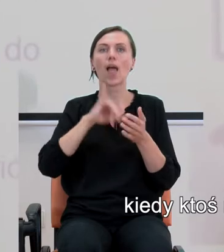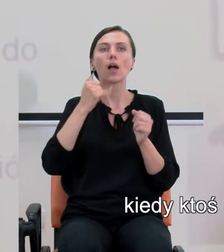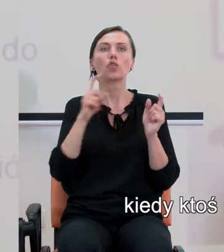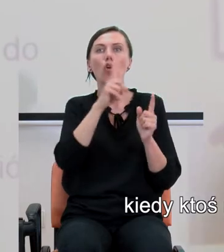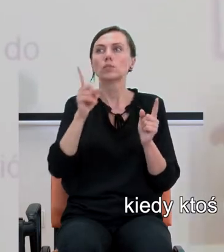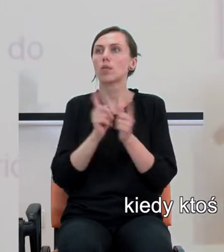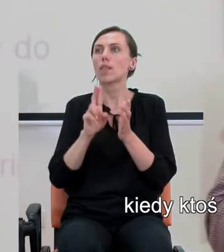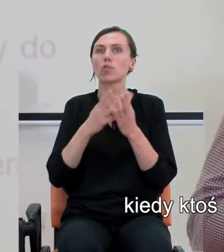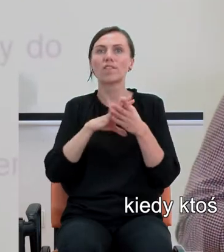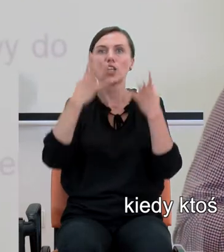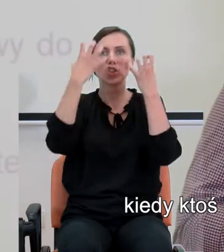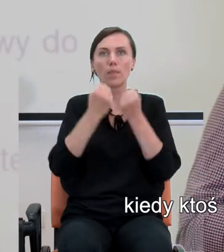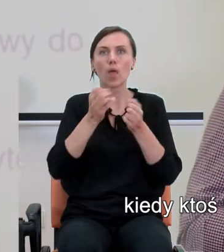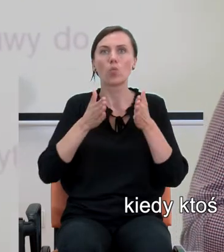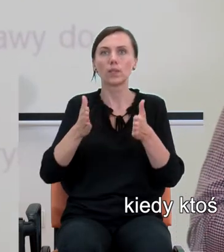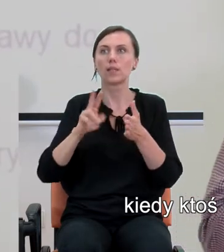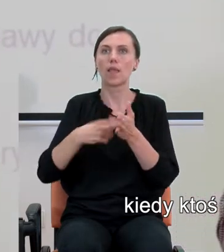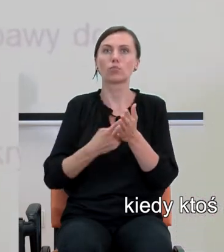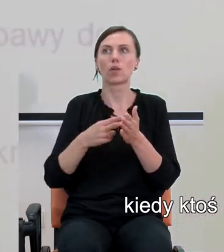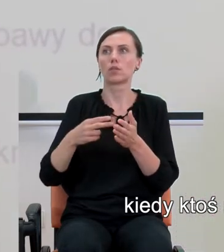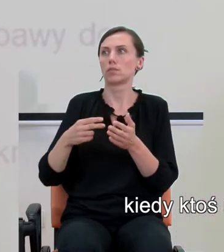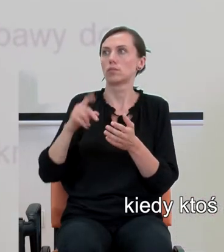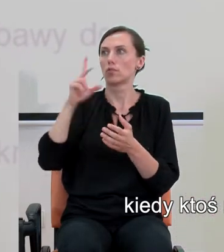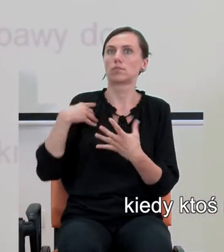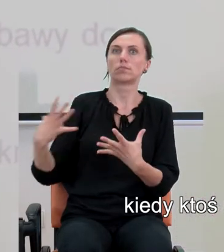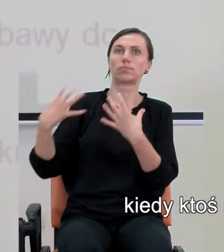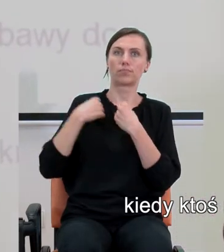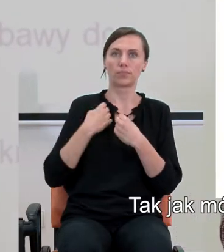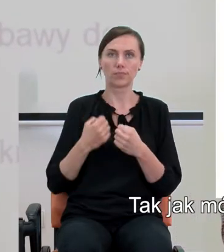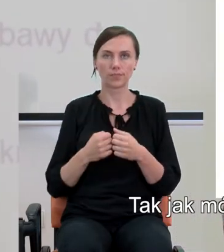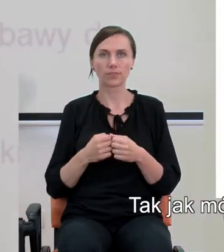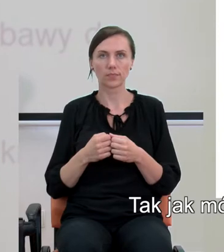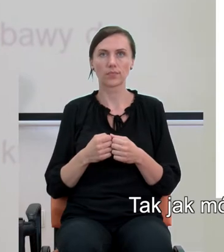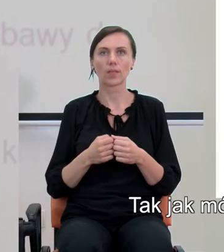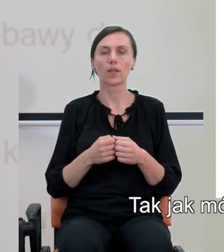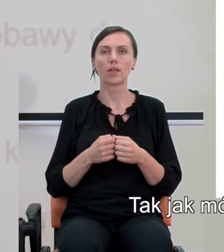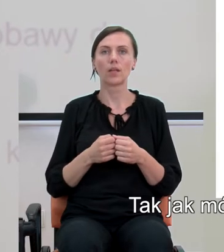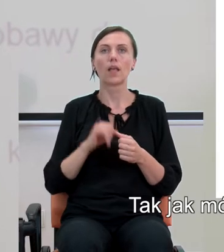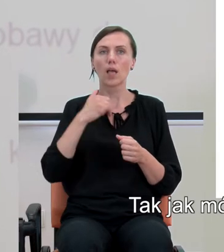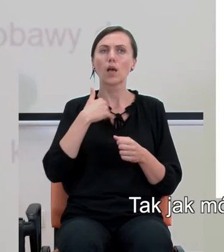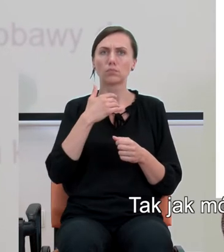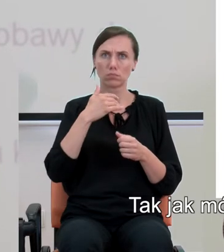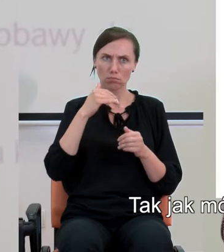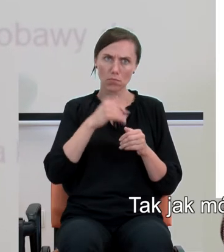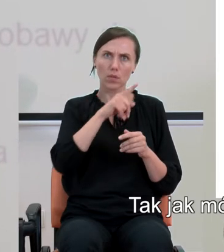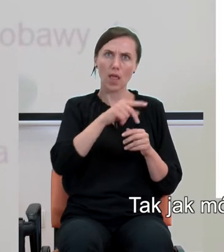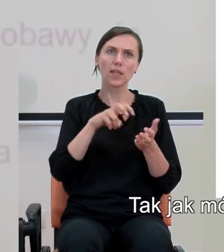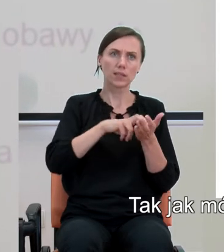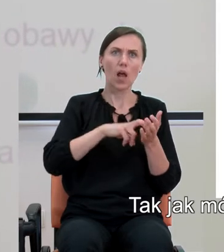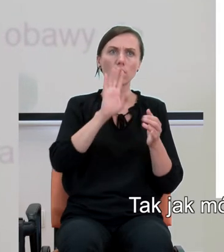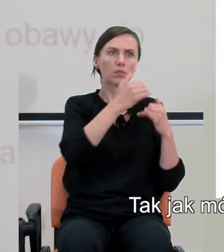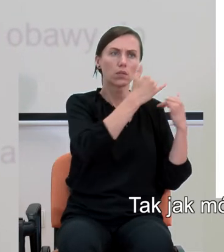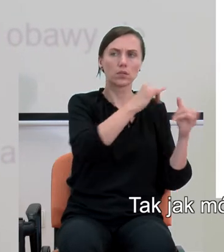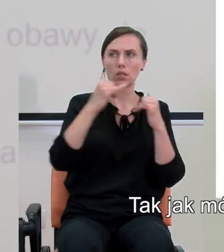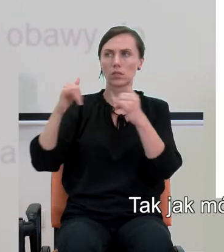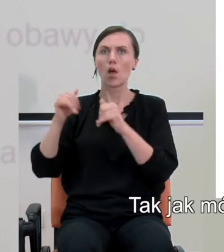napotyka w ciemnej ulicy na coś strasznego. Tak jak mówiłem, on może różnić się między osobami,